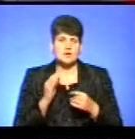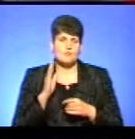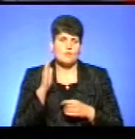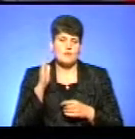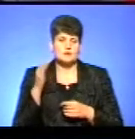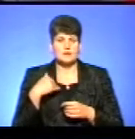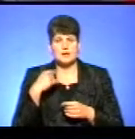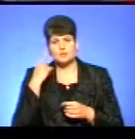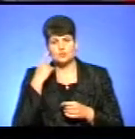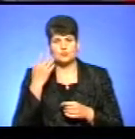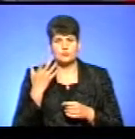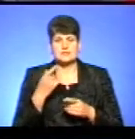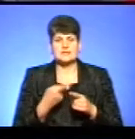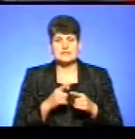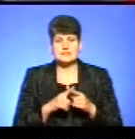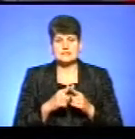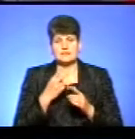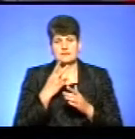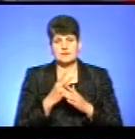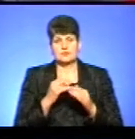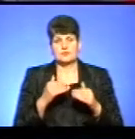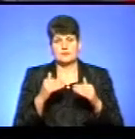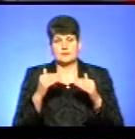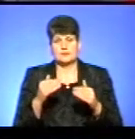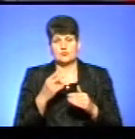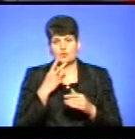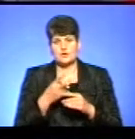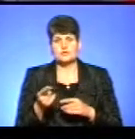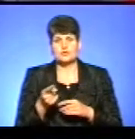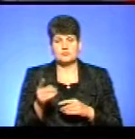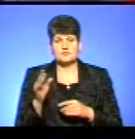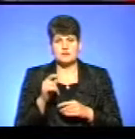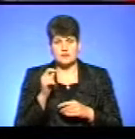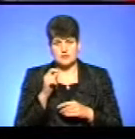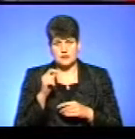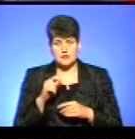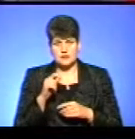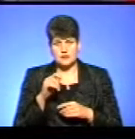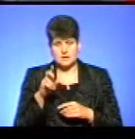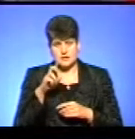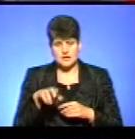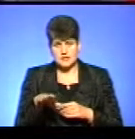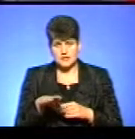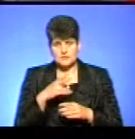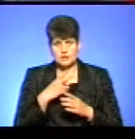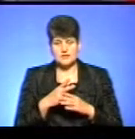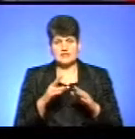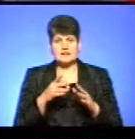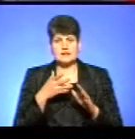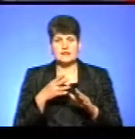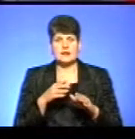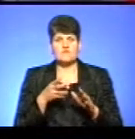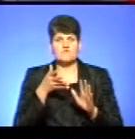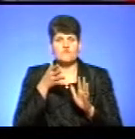прекрасна просто вже динаміка, яку показує і Тернопільщина, вся країна щодо виходу на ринки Європейського